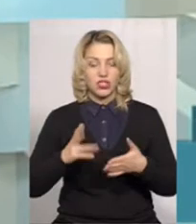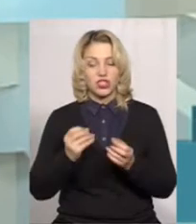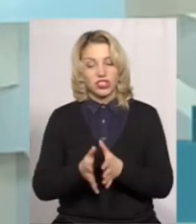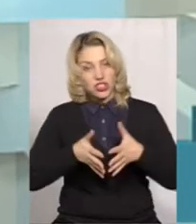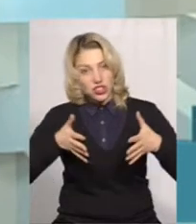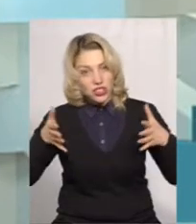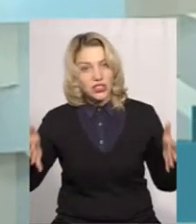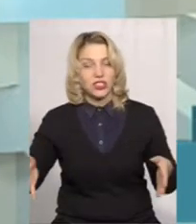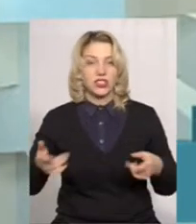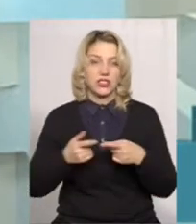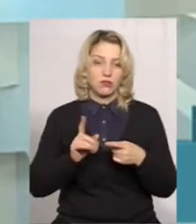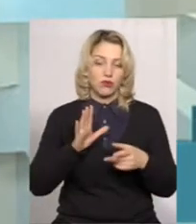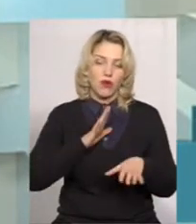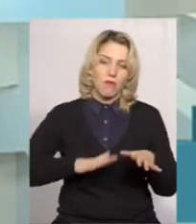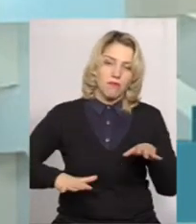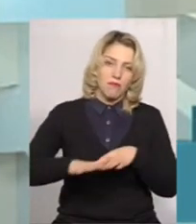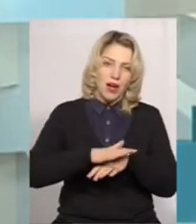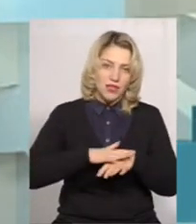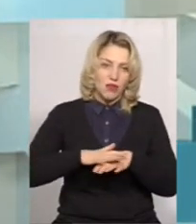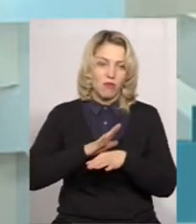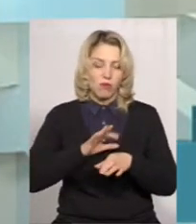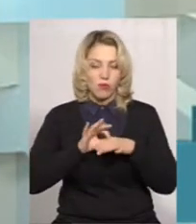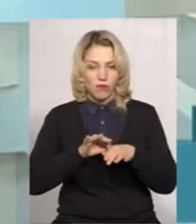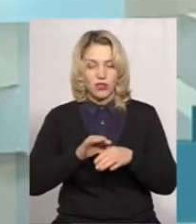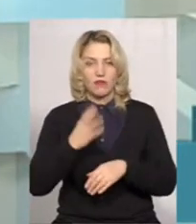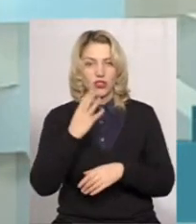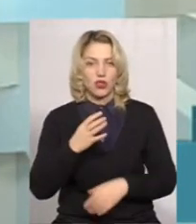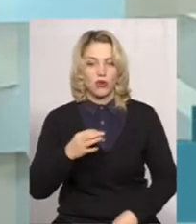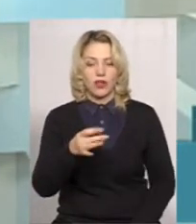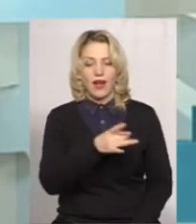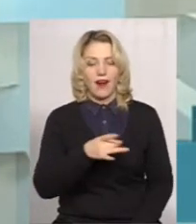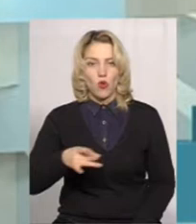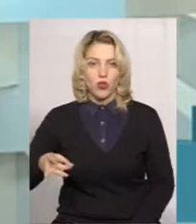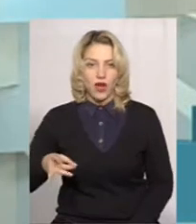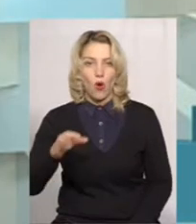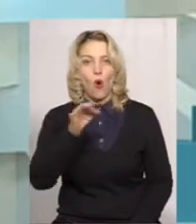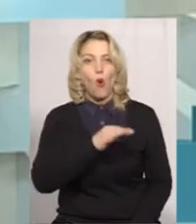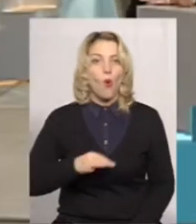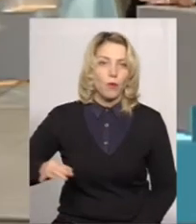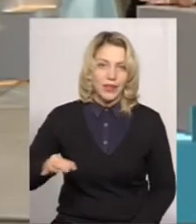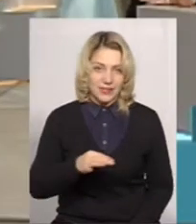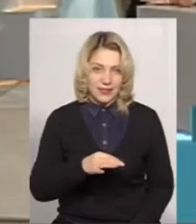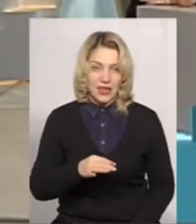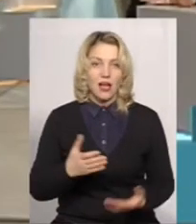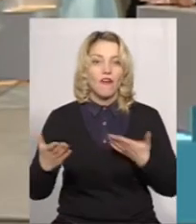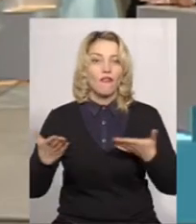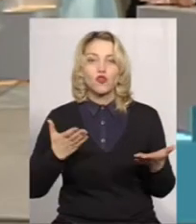ширше. Воно було масово, тотально проведено в чотирьох районах області. В чому плюс?